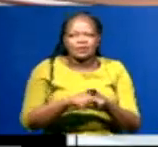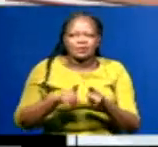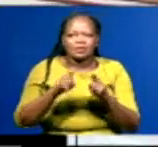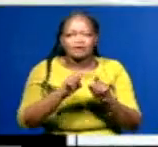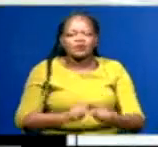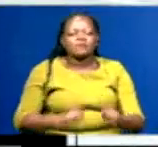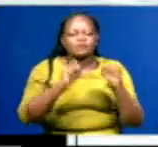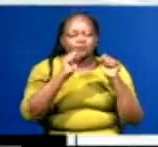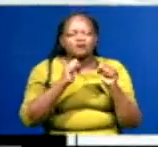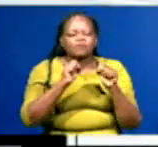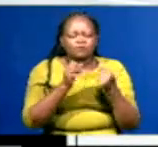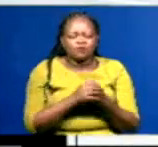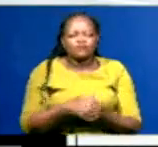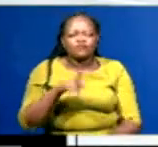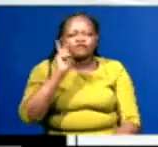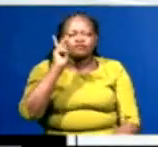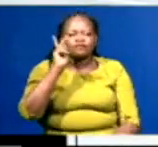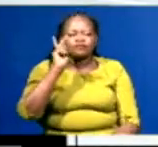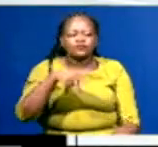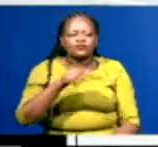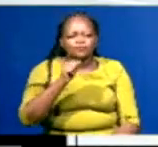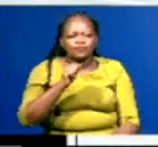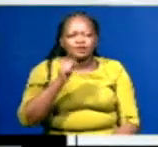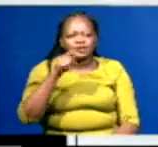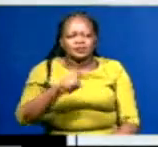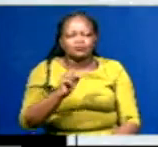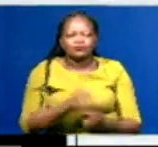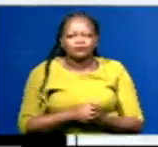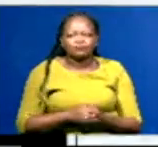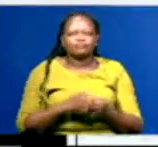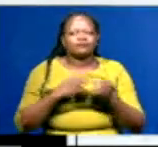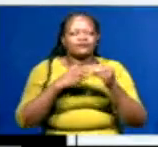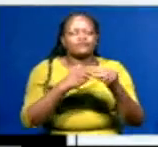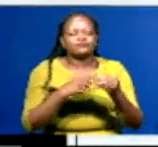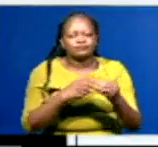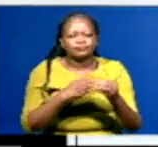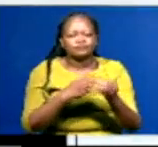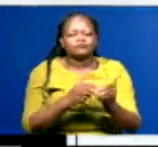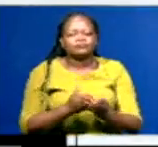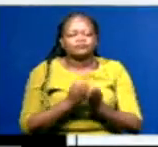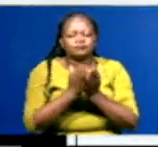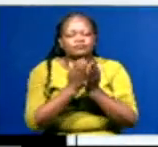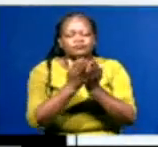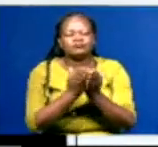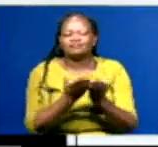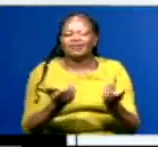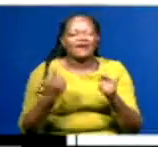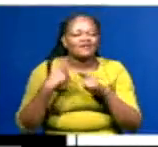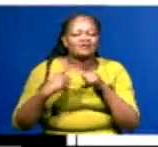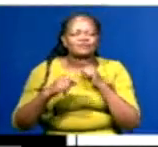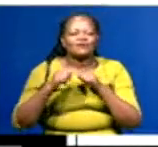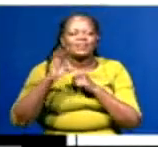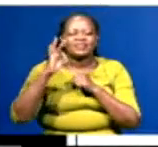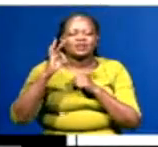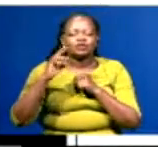ya bandari nchini KPA. Ruto aliebobea kuongoza vyombo vya baharini, anauzoefu wa miaka 30 na miwili.